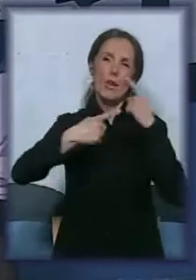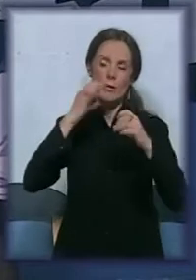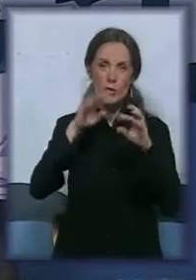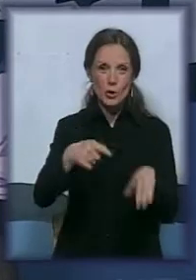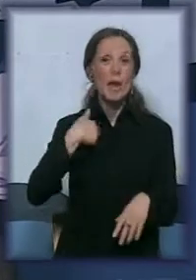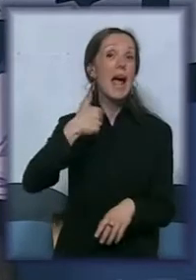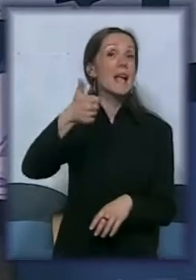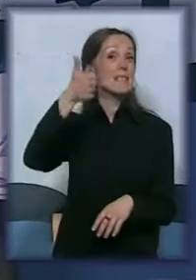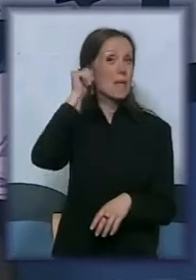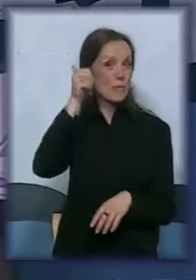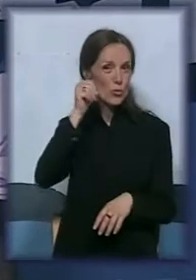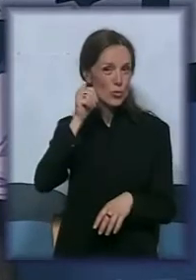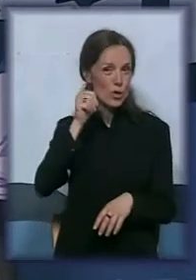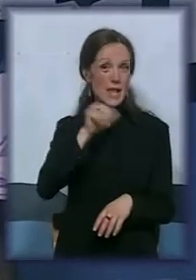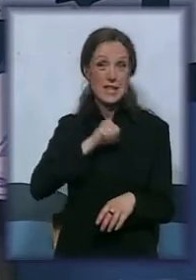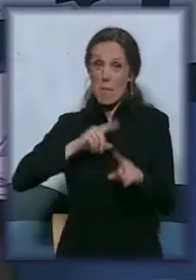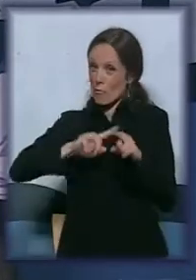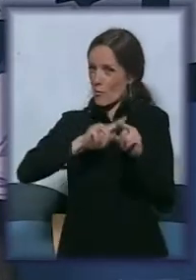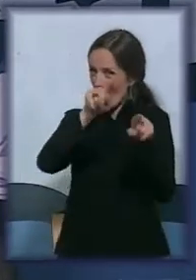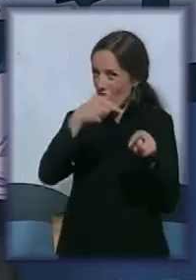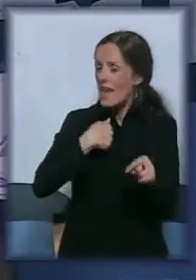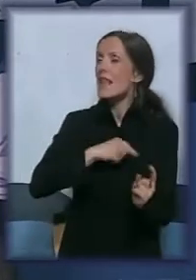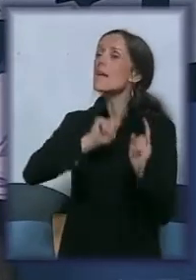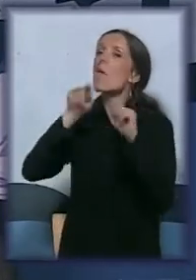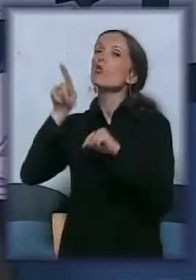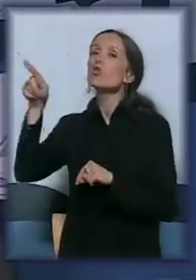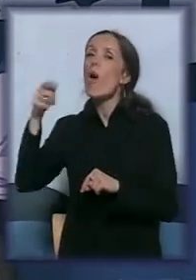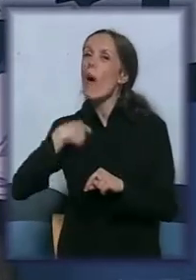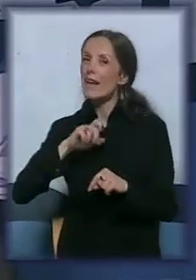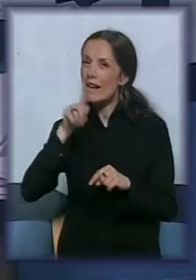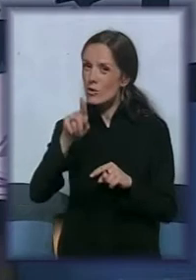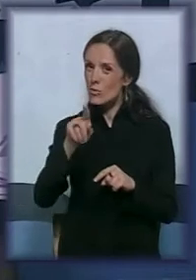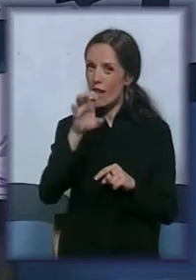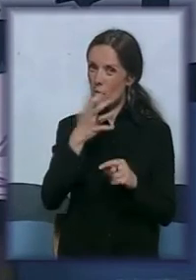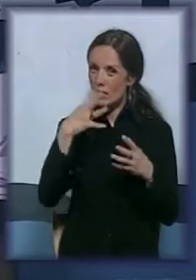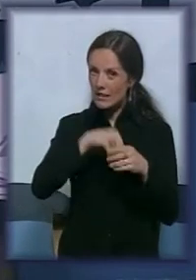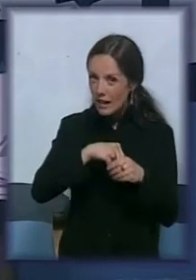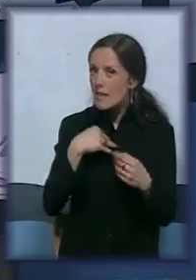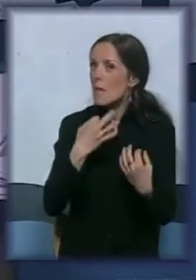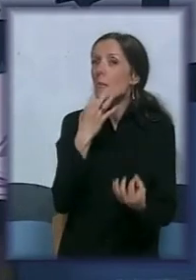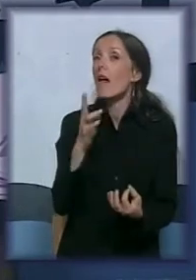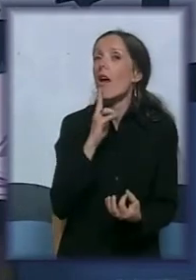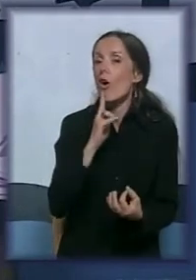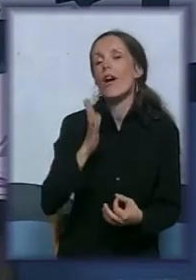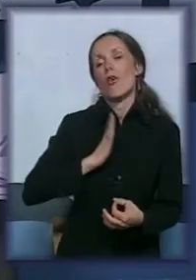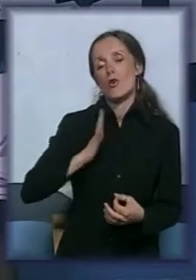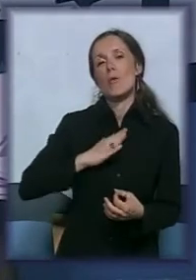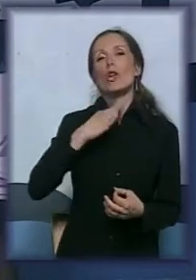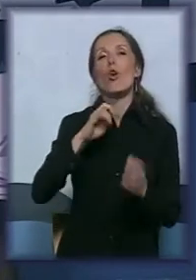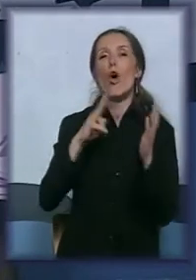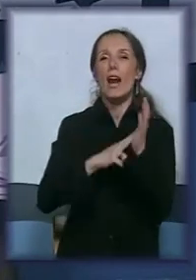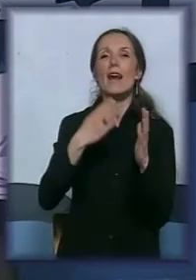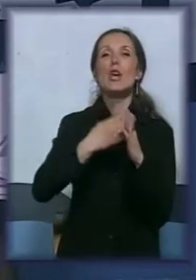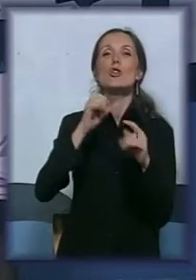zbog vas otišla naravno u agenciju i pitala nikoga drugo nego normalno gospodina Gorana Šehovića,